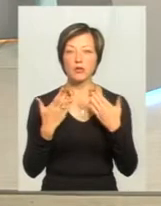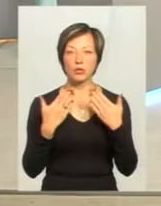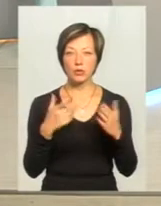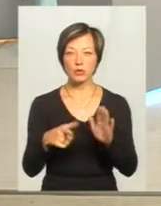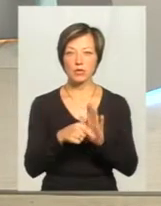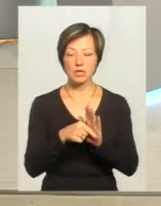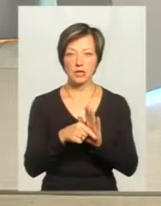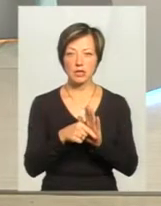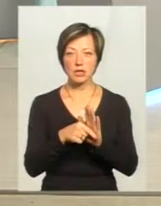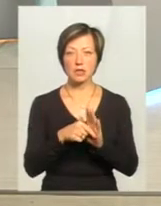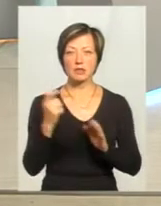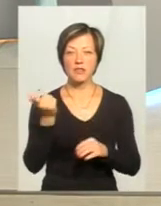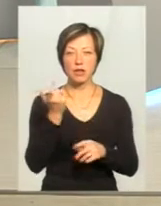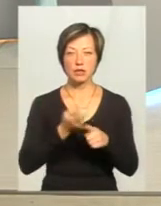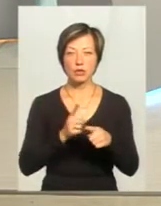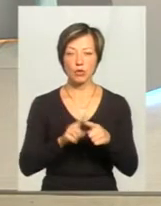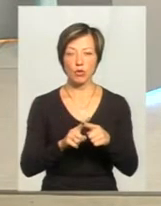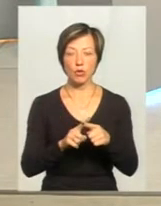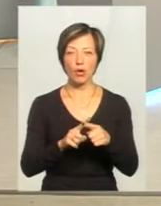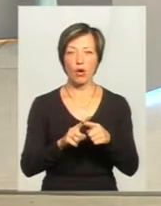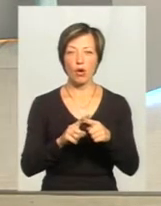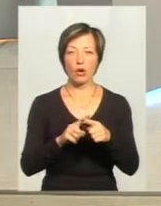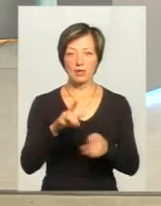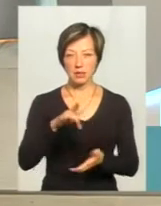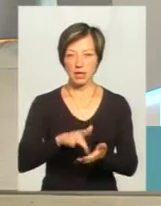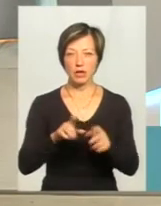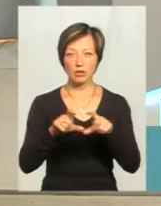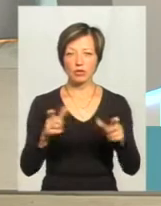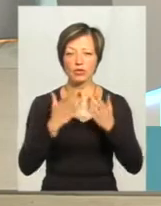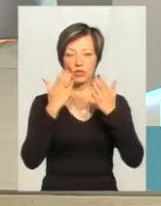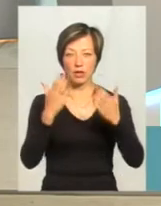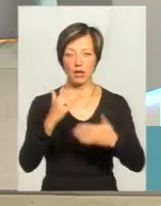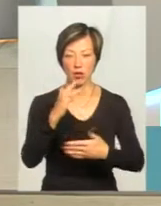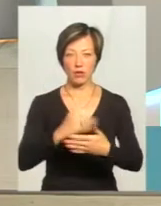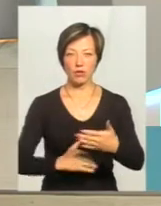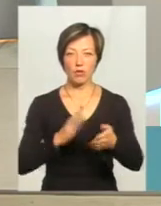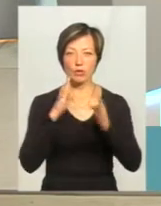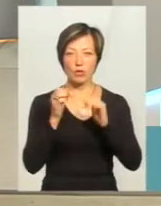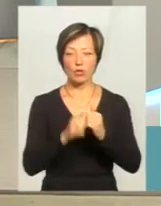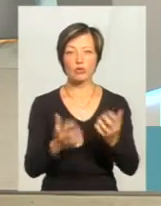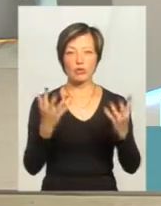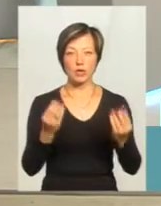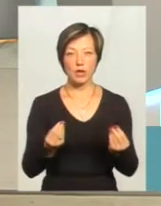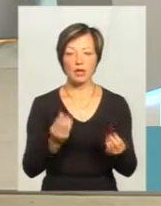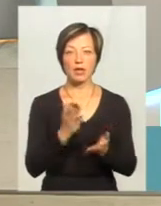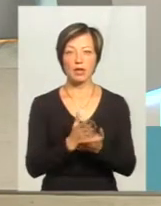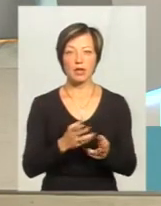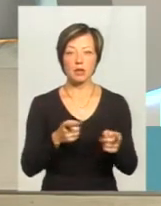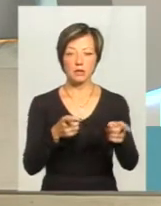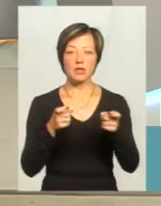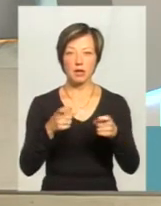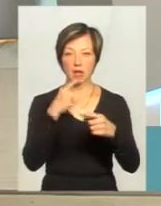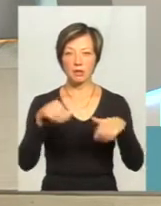власницею цього притулку, і читаю пости їхньої групи в Фейсбуці, і в них майже кожного дня підстрелені птахи,